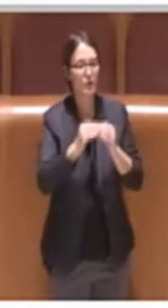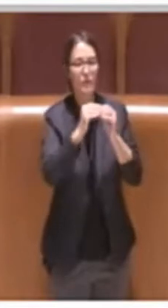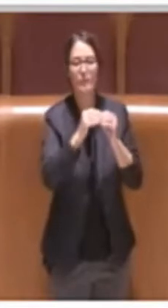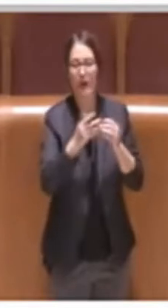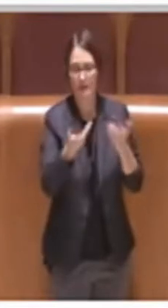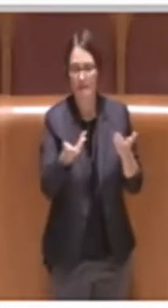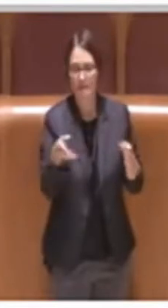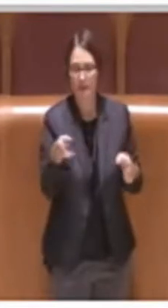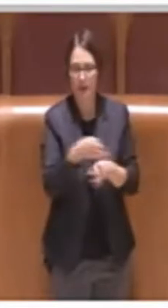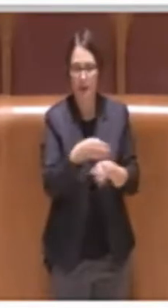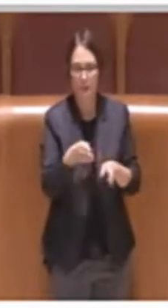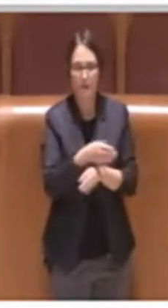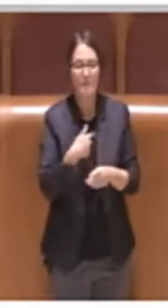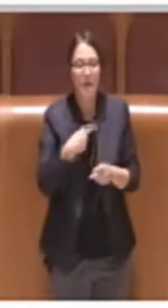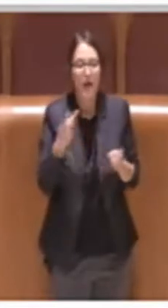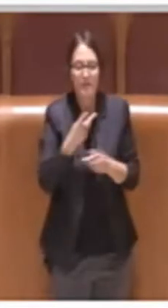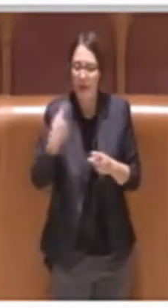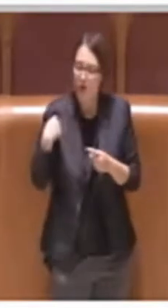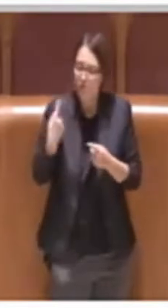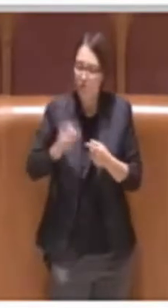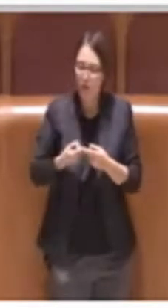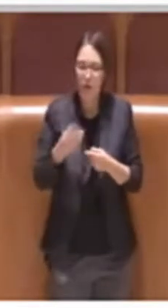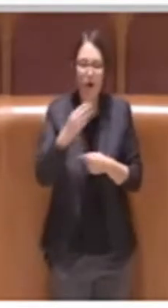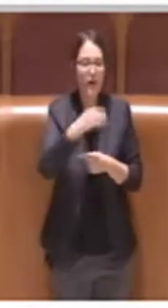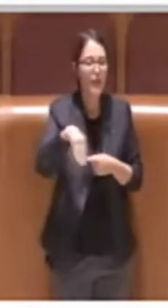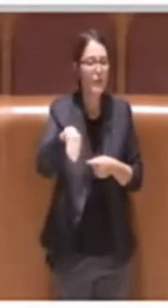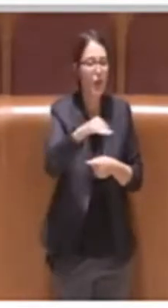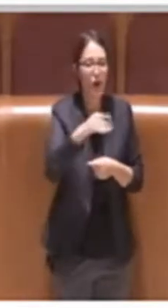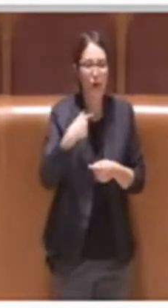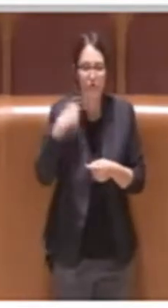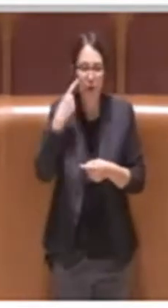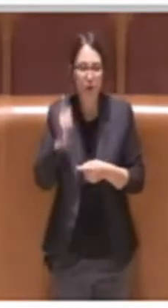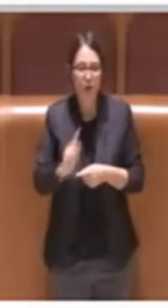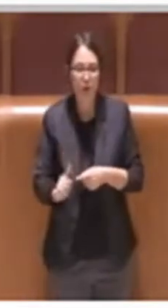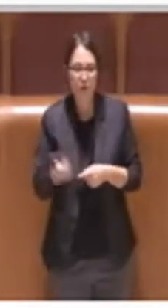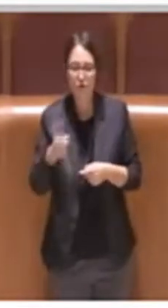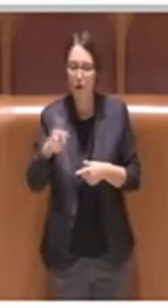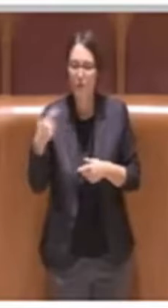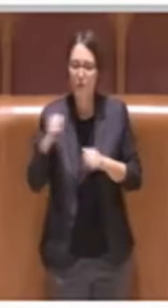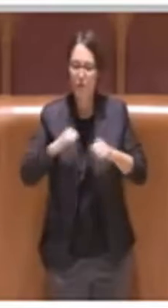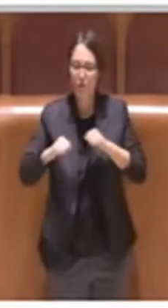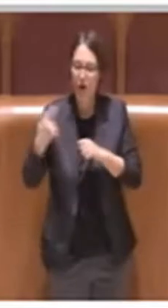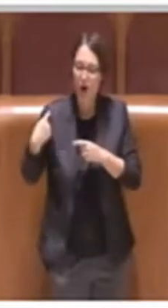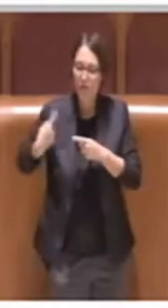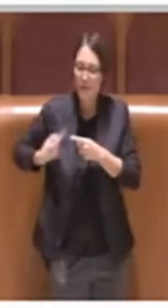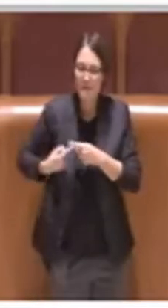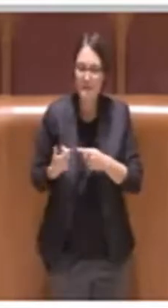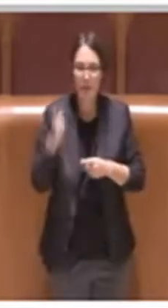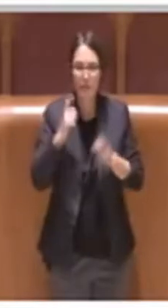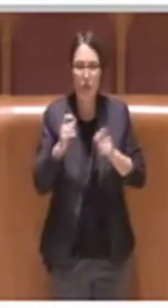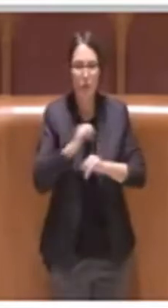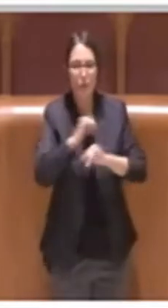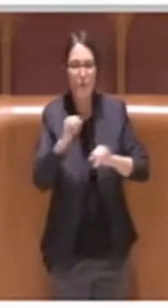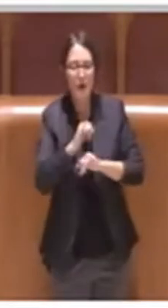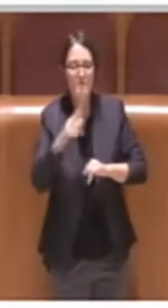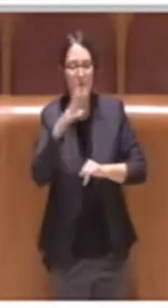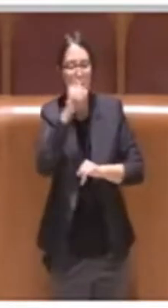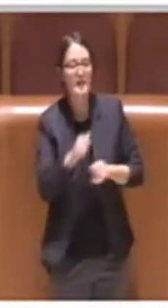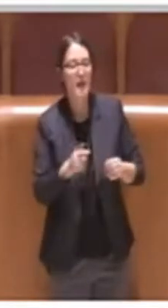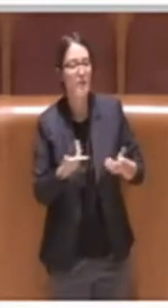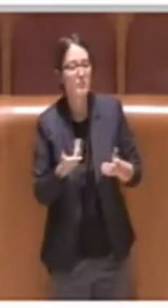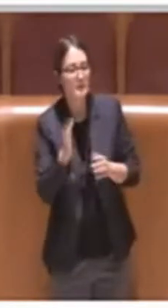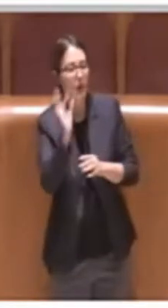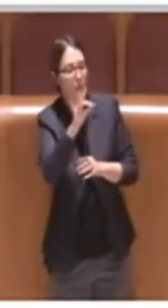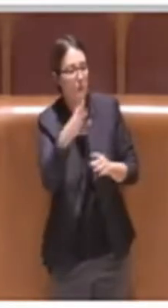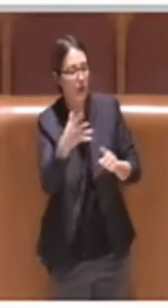sono, se l'amministrazione non si è mai preoccupata di andare a vedere che fine fa questo housing sociale, è ovvio che tutto è rimasto